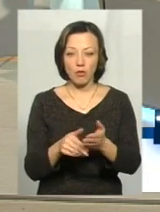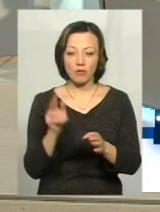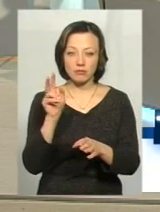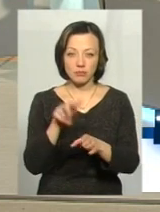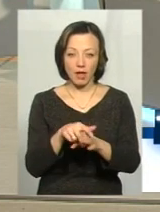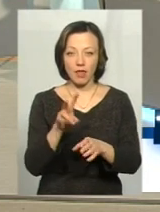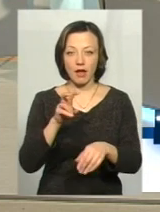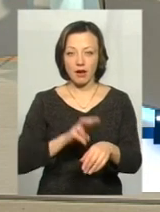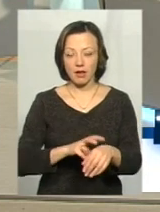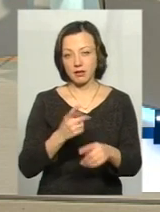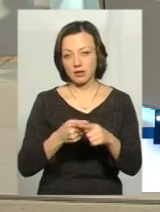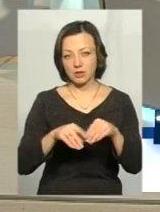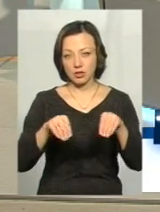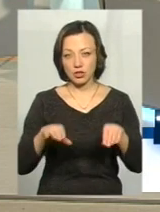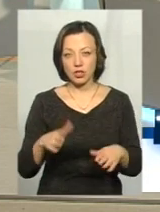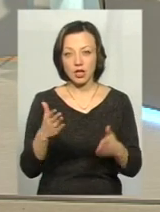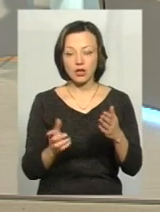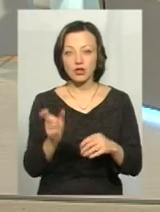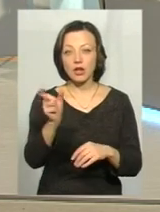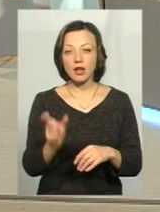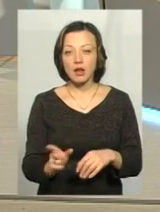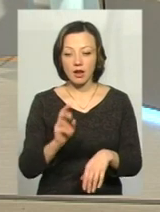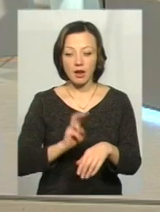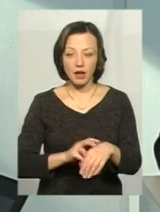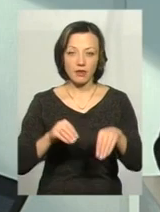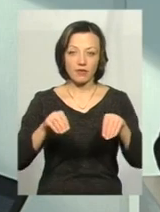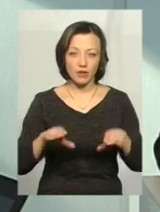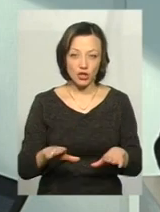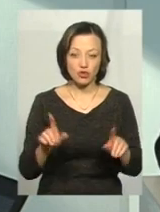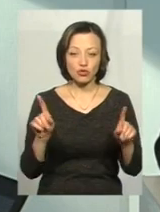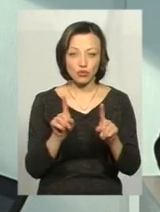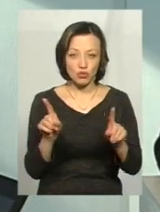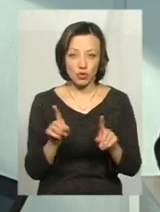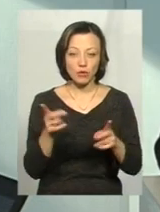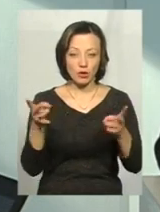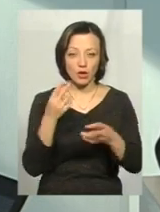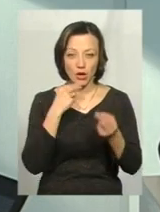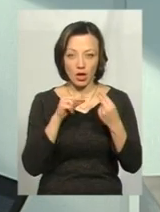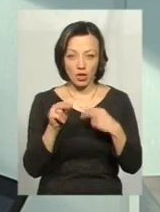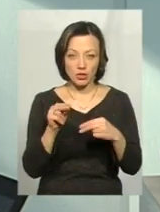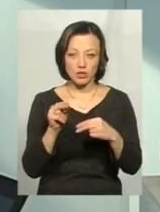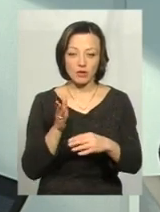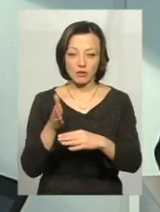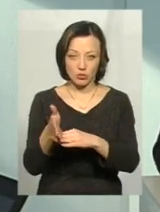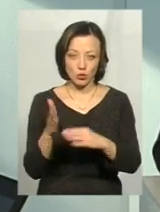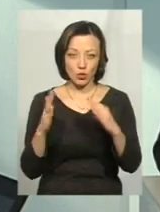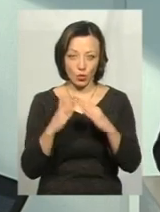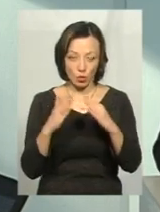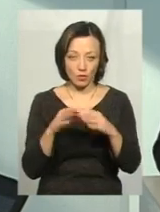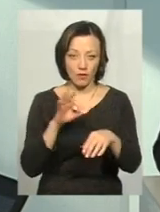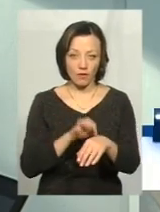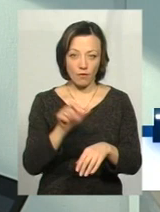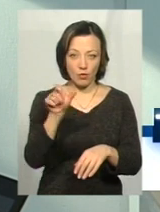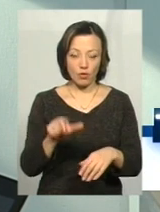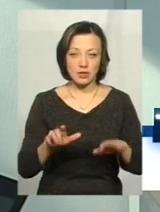лікаря прийняття даного рішення. Якщо рішення, буде лікар прийме рішення, що йому краще вийти додому, за